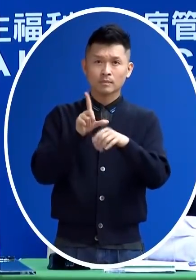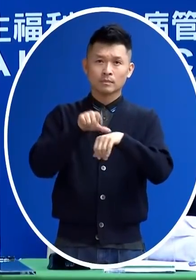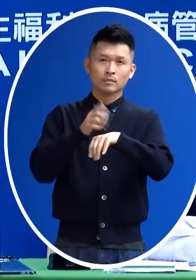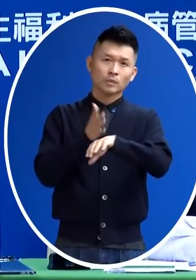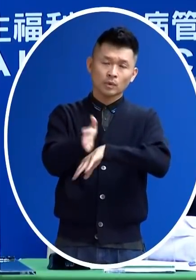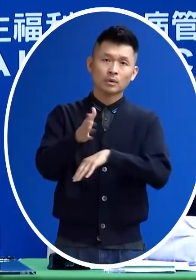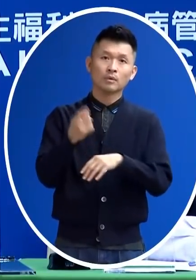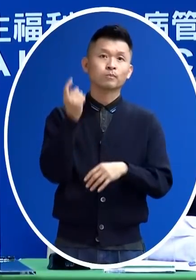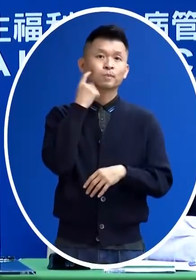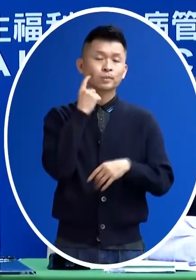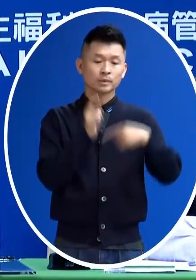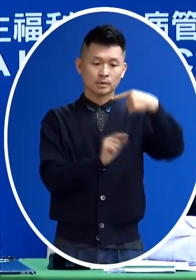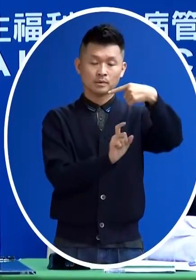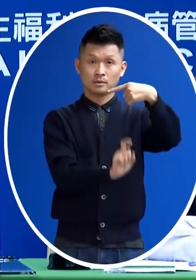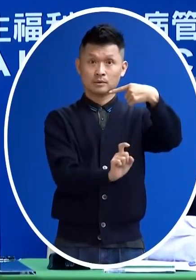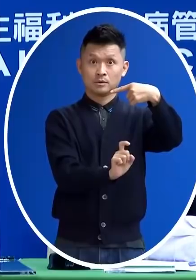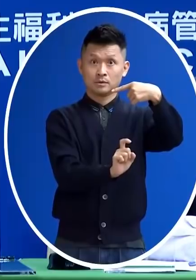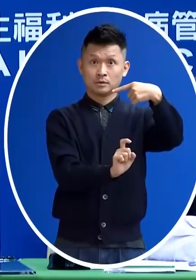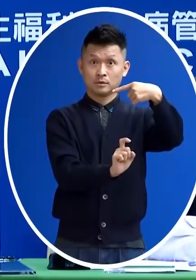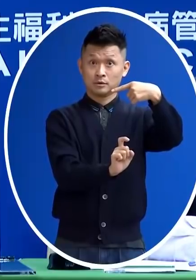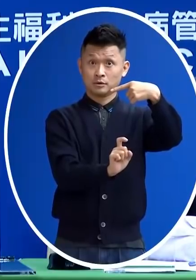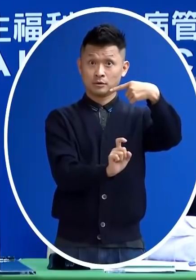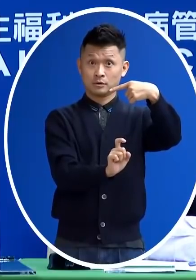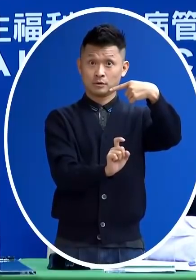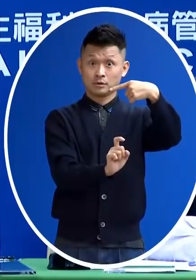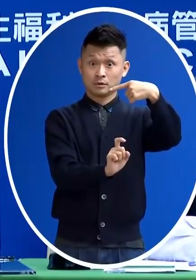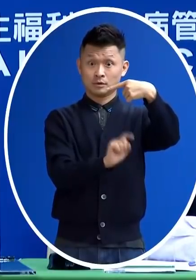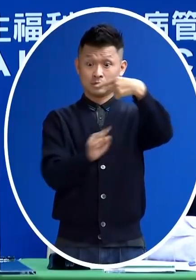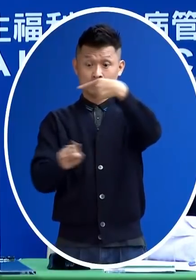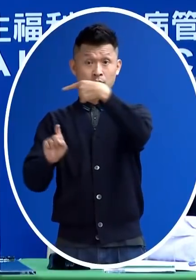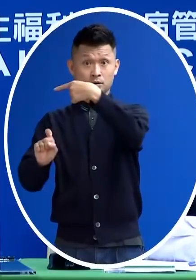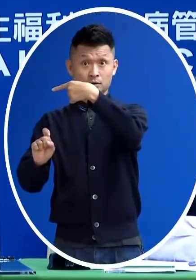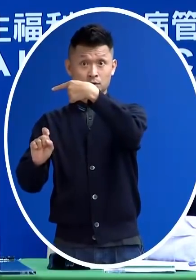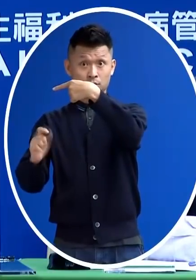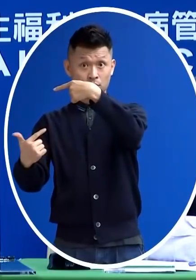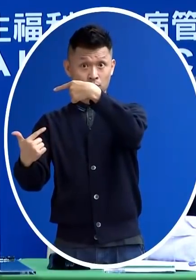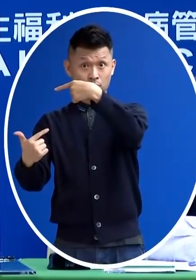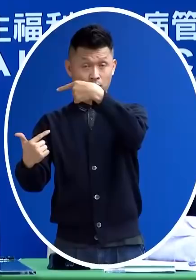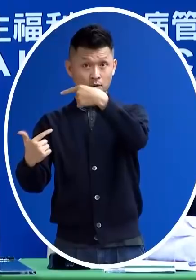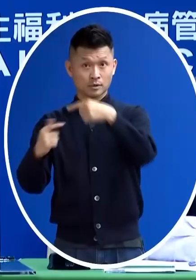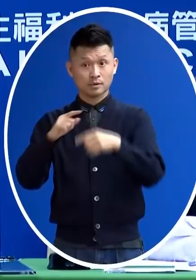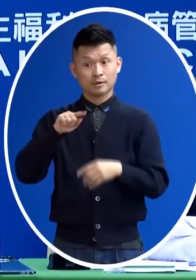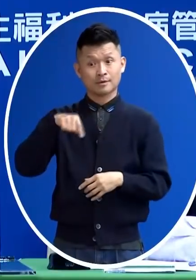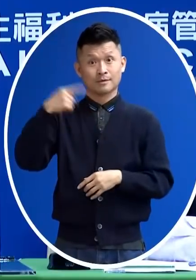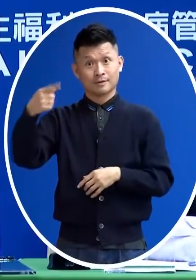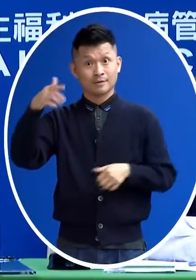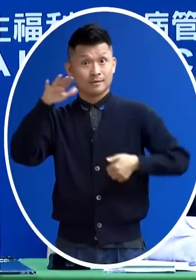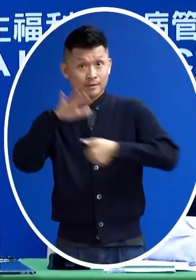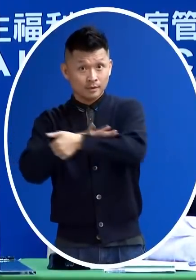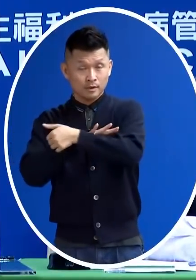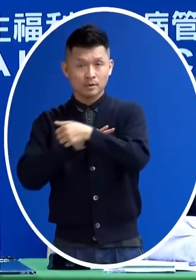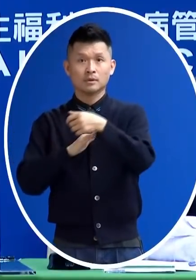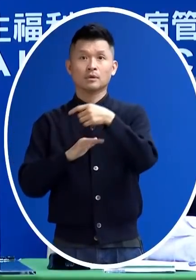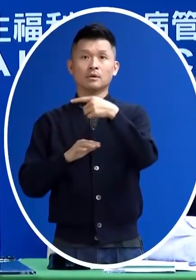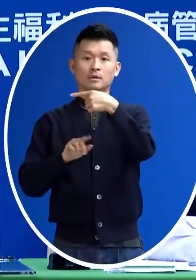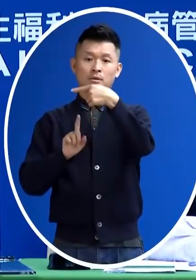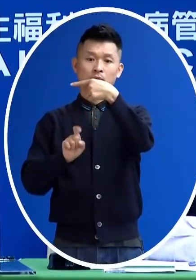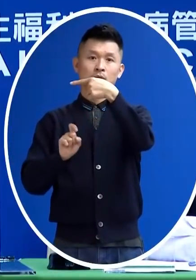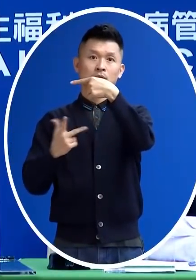說1月10號好了1月10號會訂到1月16號 換掉下一批人進來就1月17號